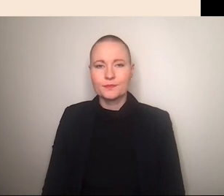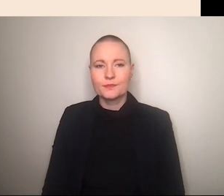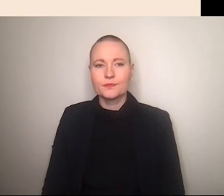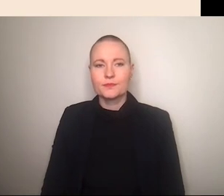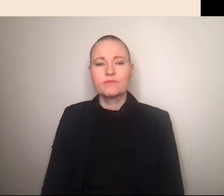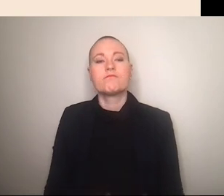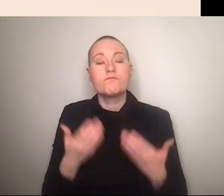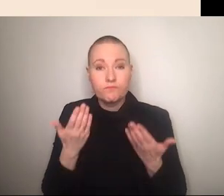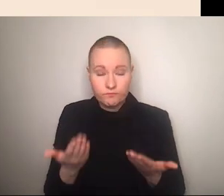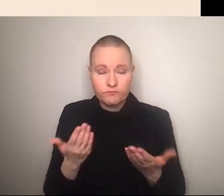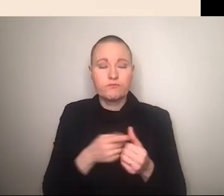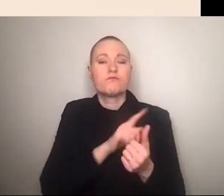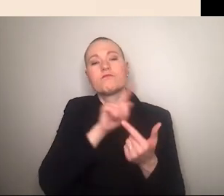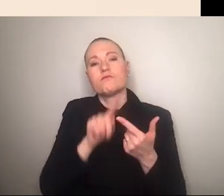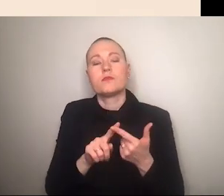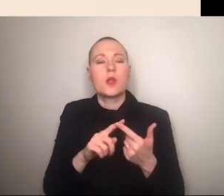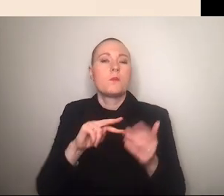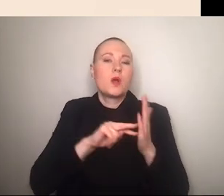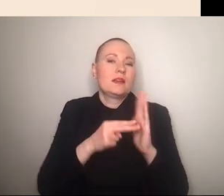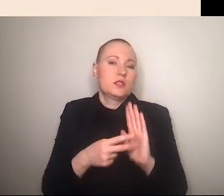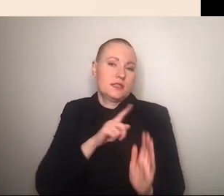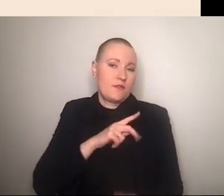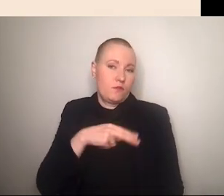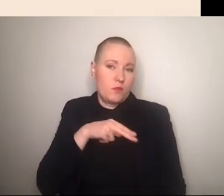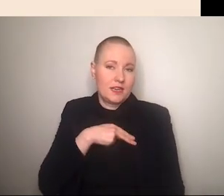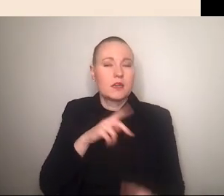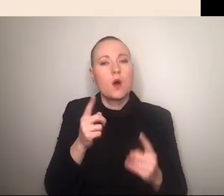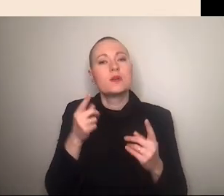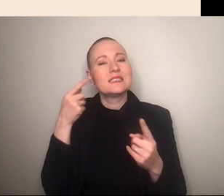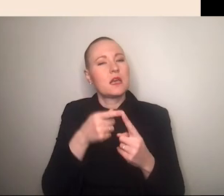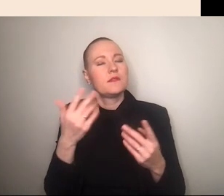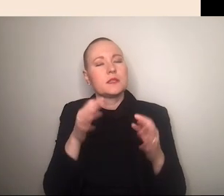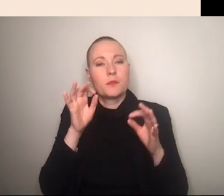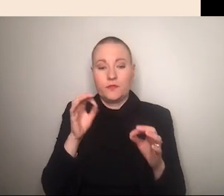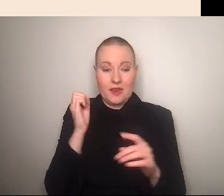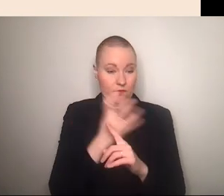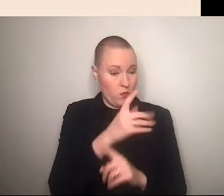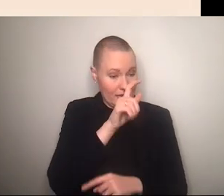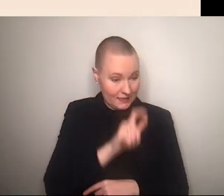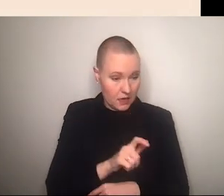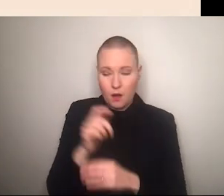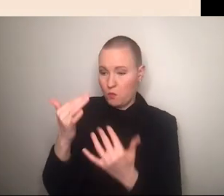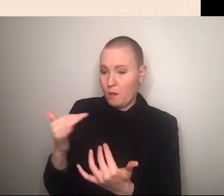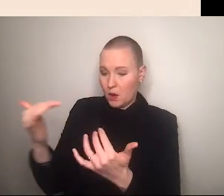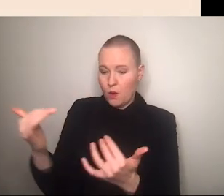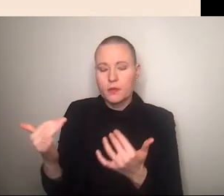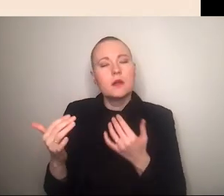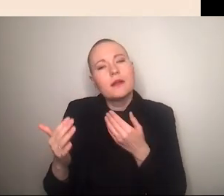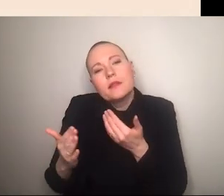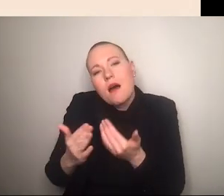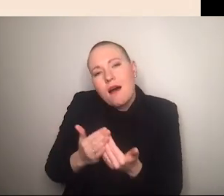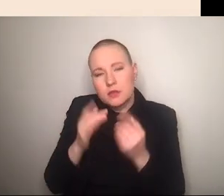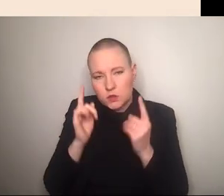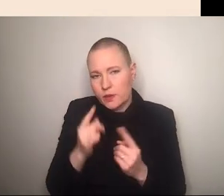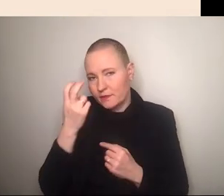gleichzeitig dient politische self branding auch dazu intimität zwischen der influencerin und dem publikum zu erzeugen da diese eben am